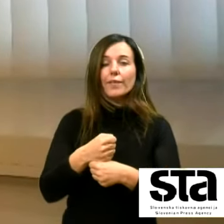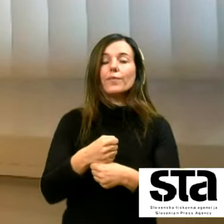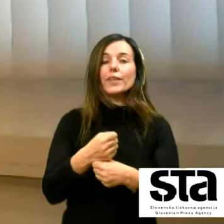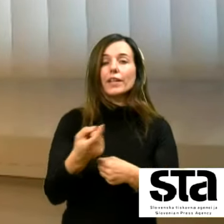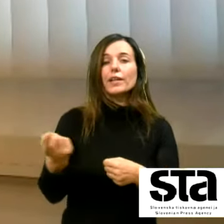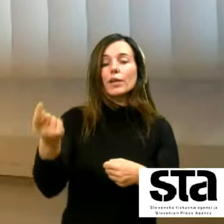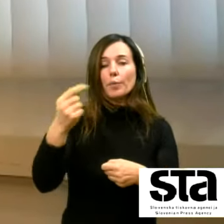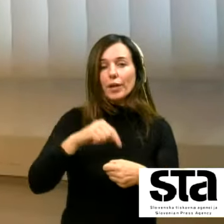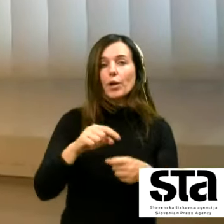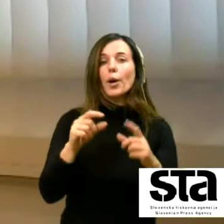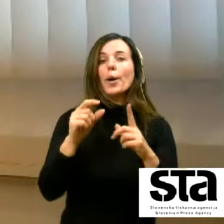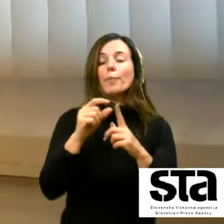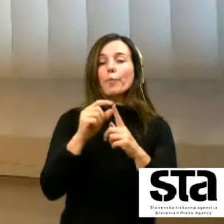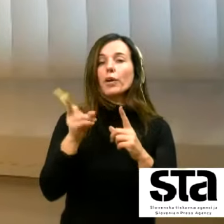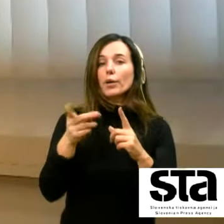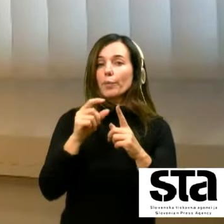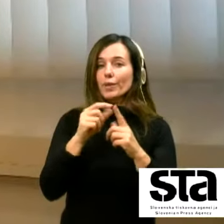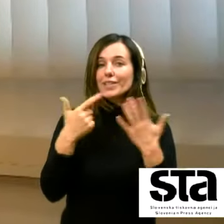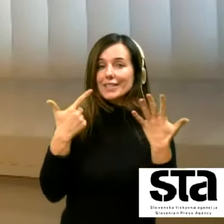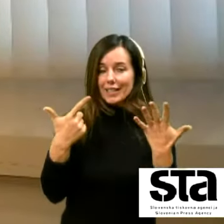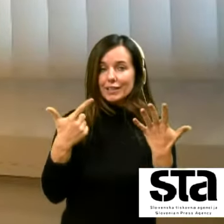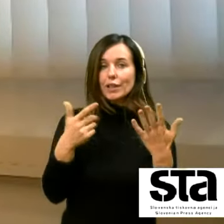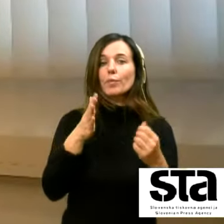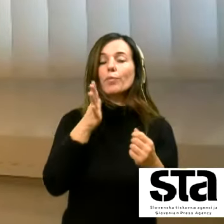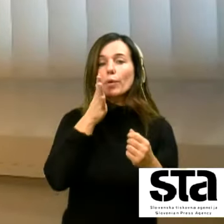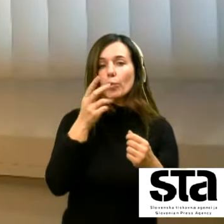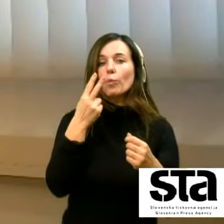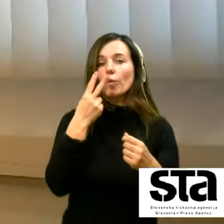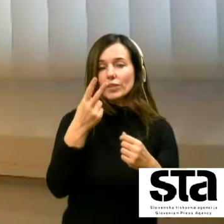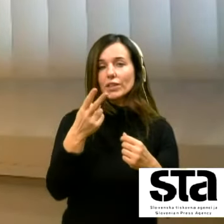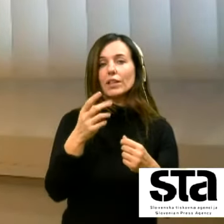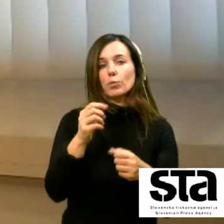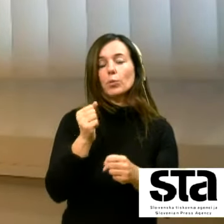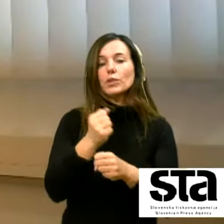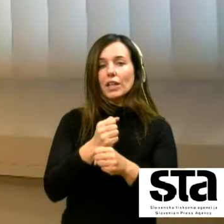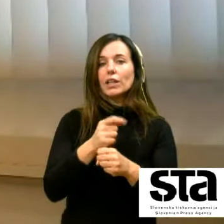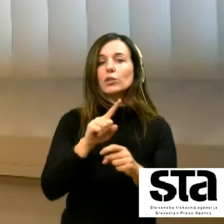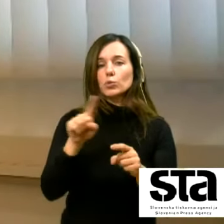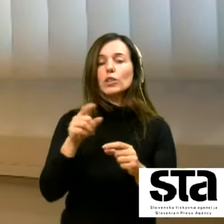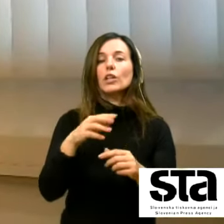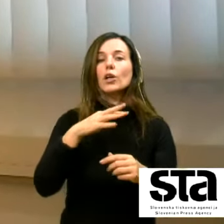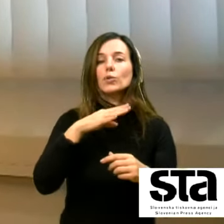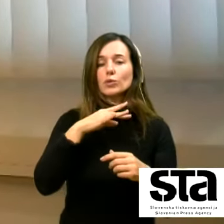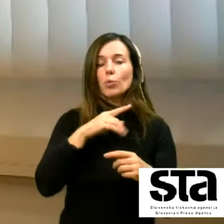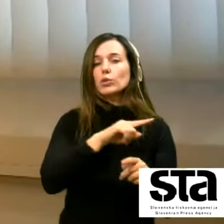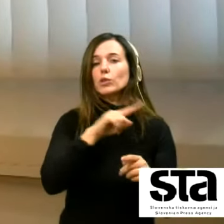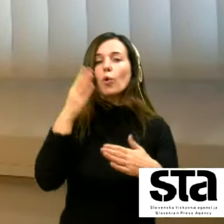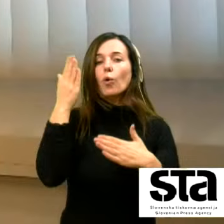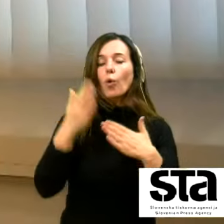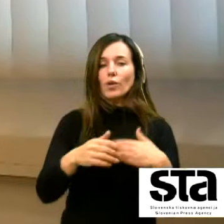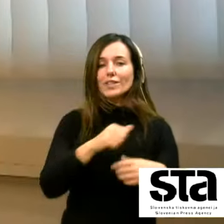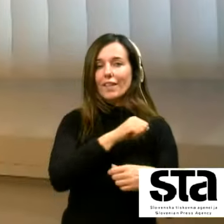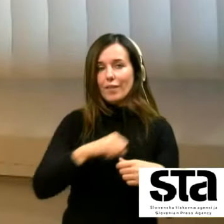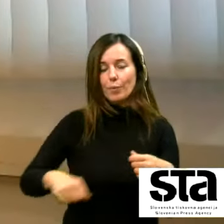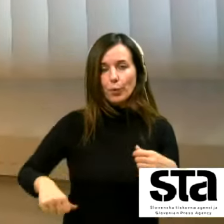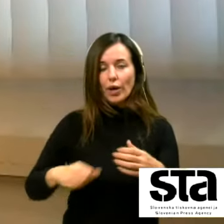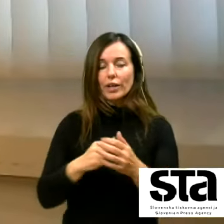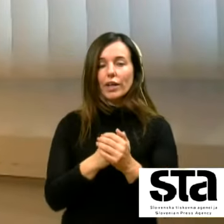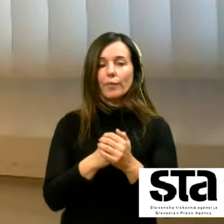prehvijoči tako kot sedem pa predvigamo delamo mi tudi vse sobote do konca februarja